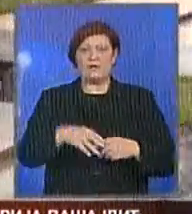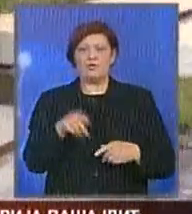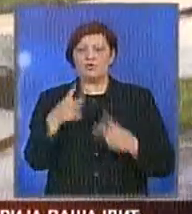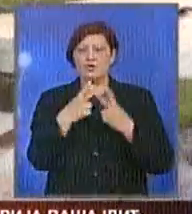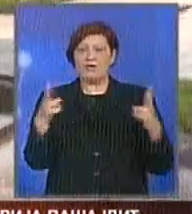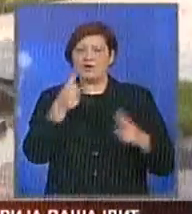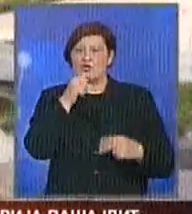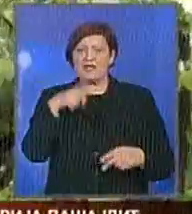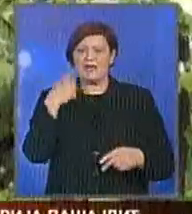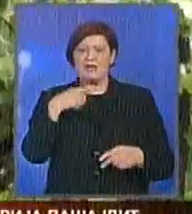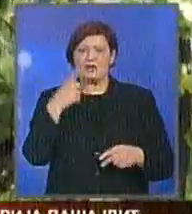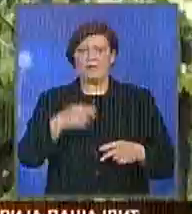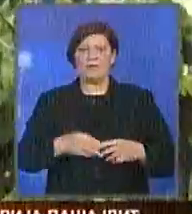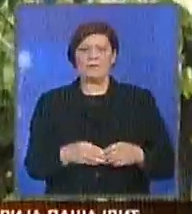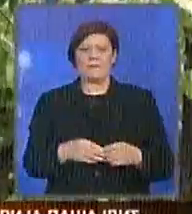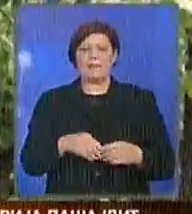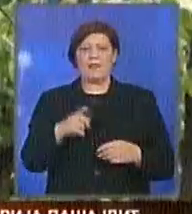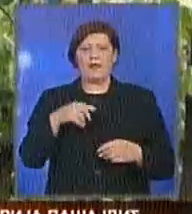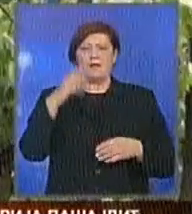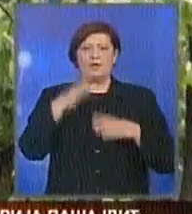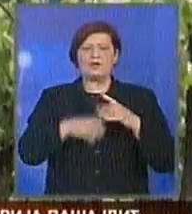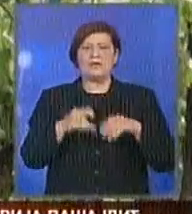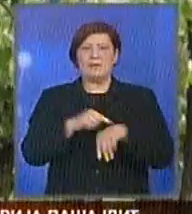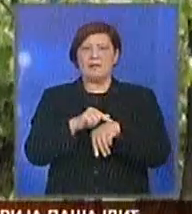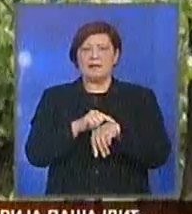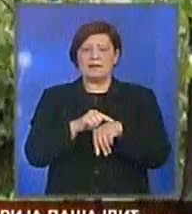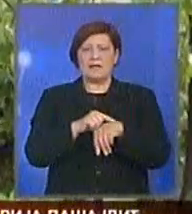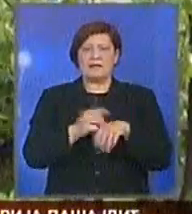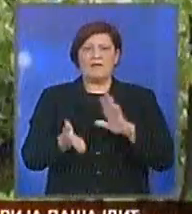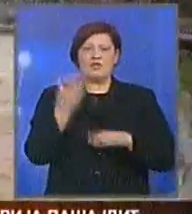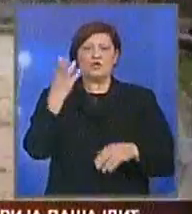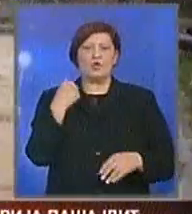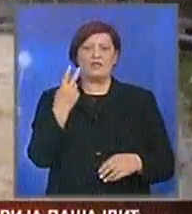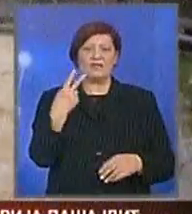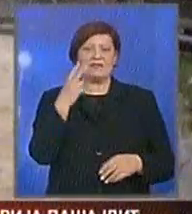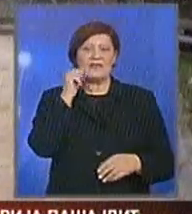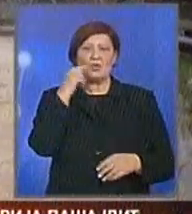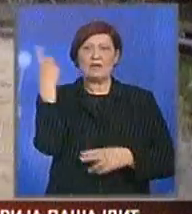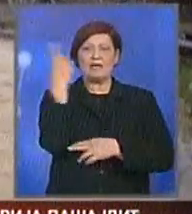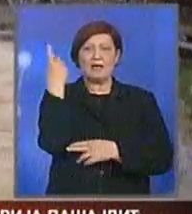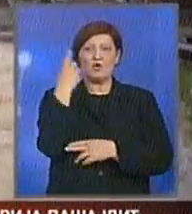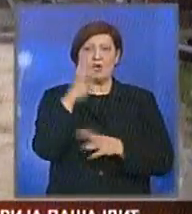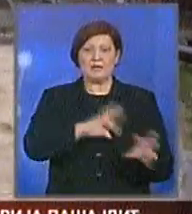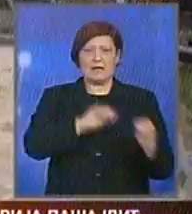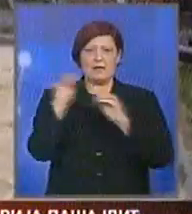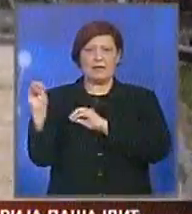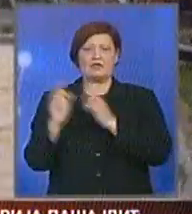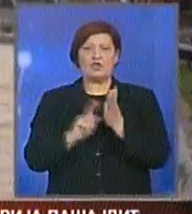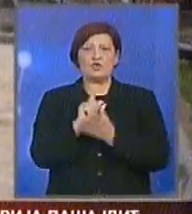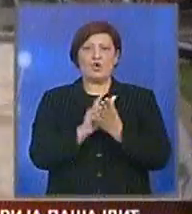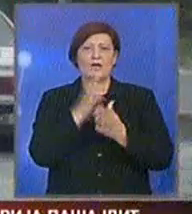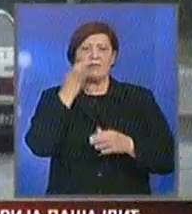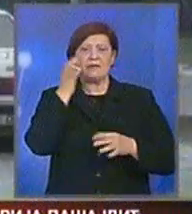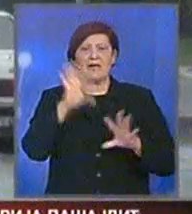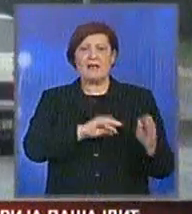kažemo je je upravo posljednji par sati spašeno više od 20 ljudi, a da je tokom dana